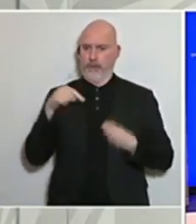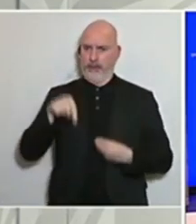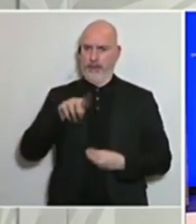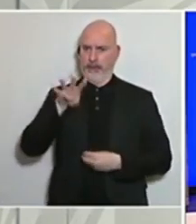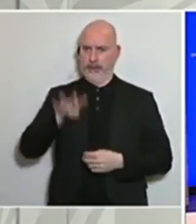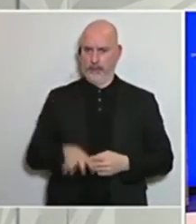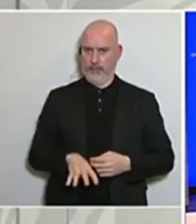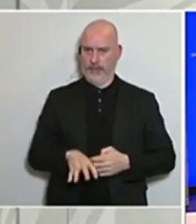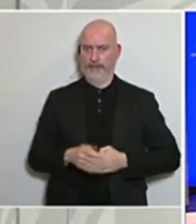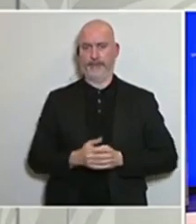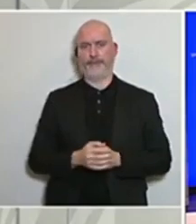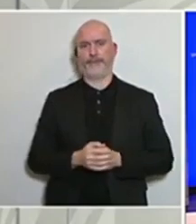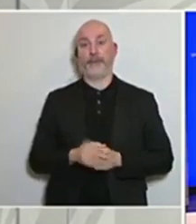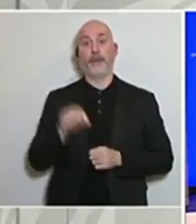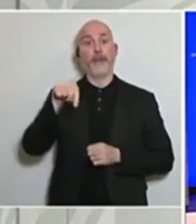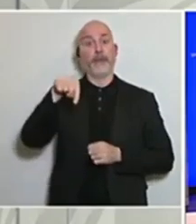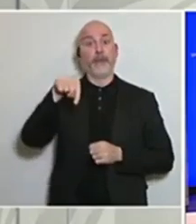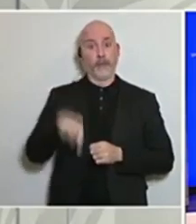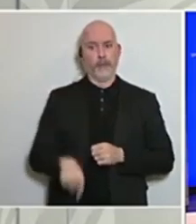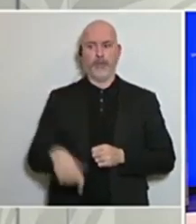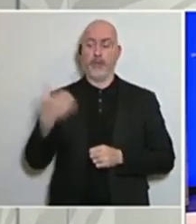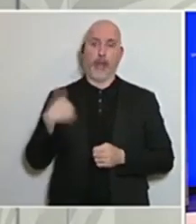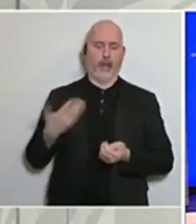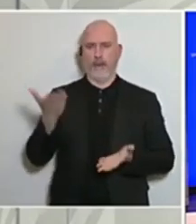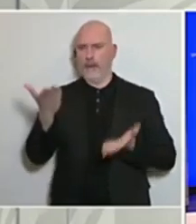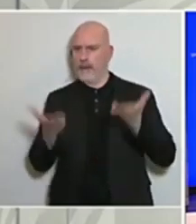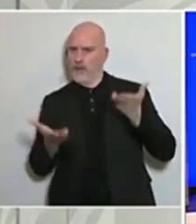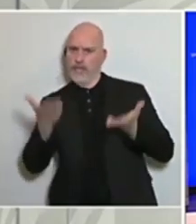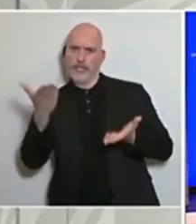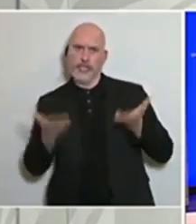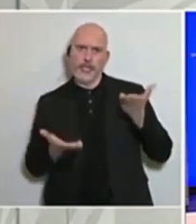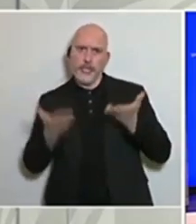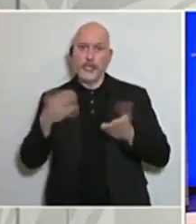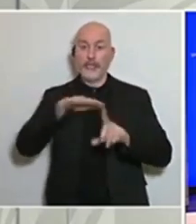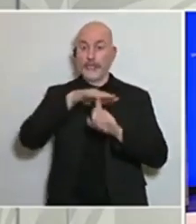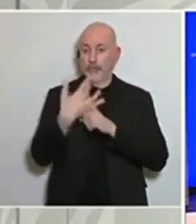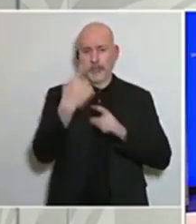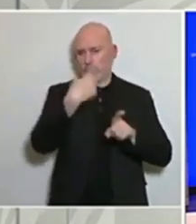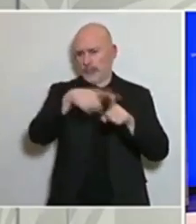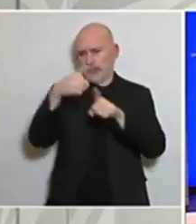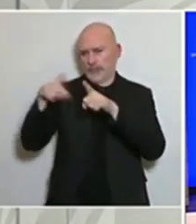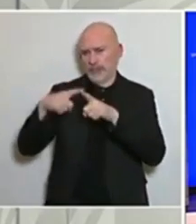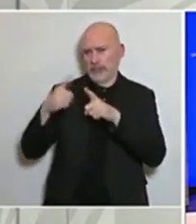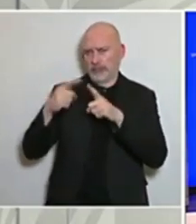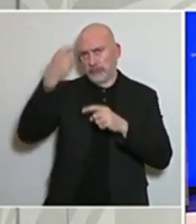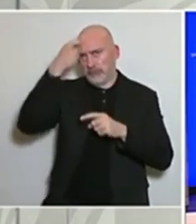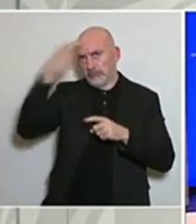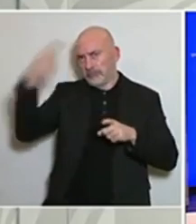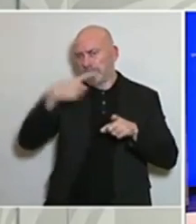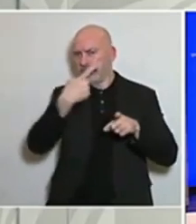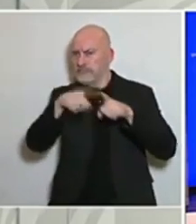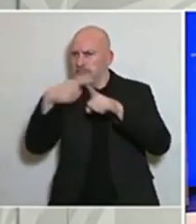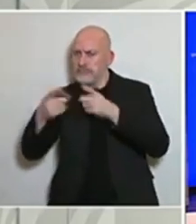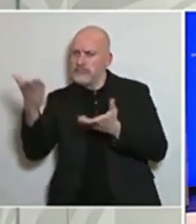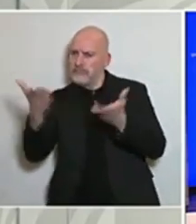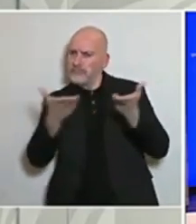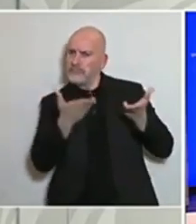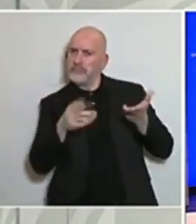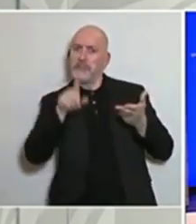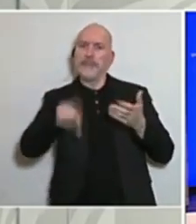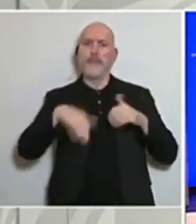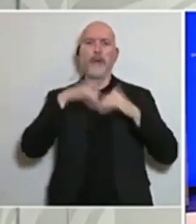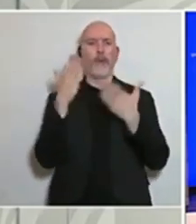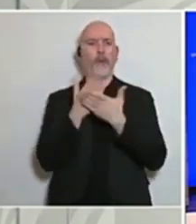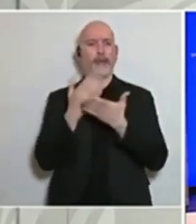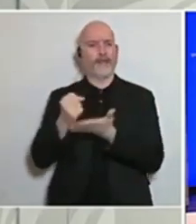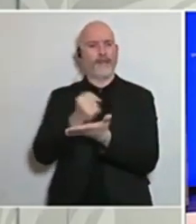Avui, i fetes les valoracions dels diferents escenaris, i parlat amb el Col·legi de Farmacèutics de Catalunya i amb